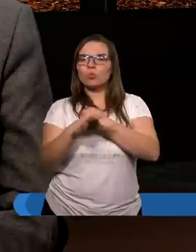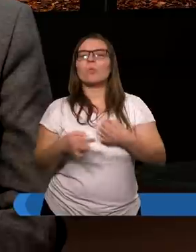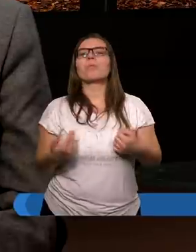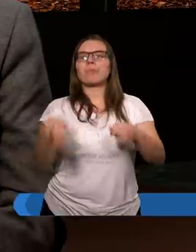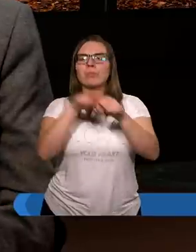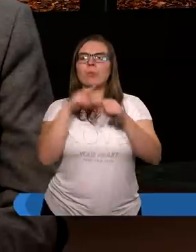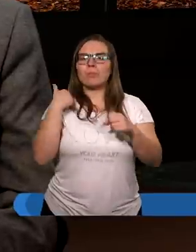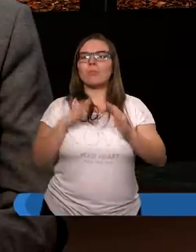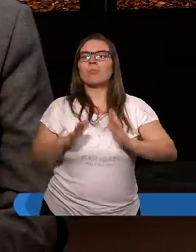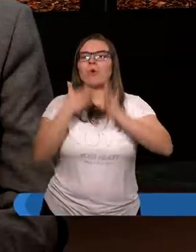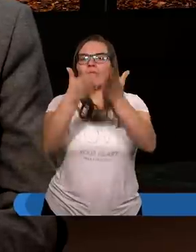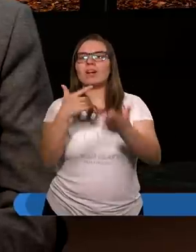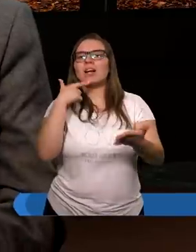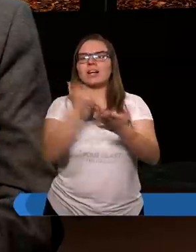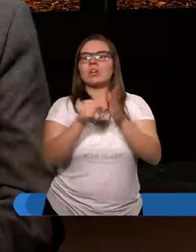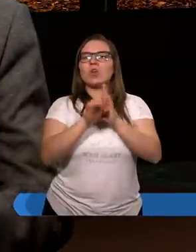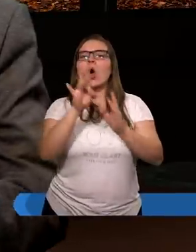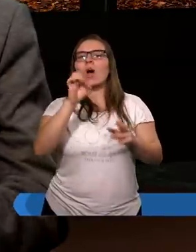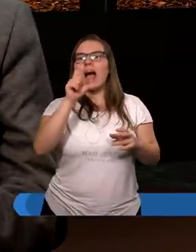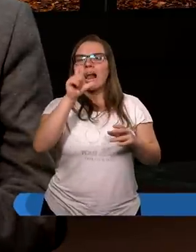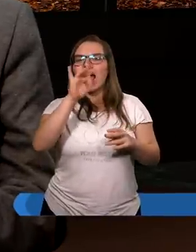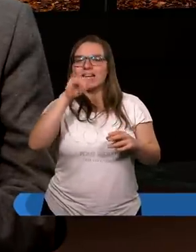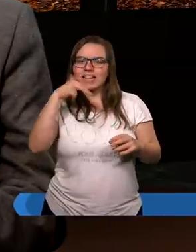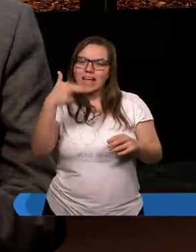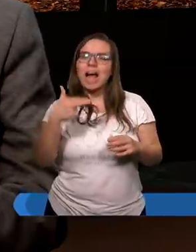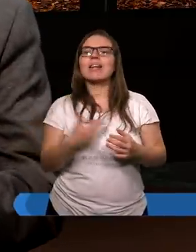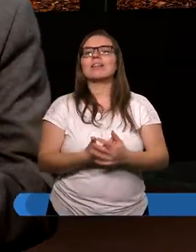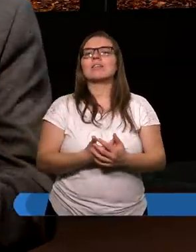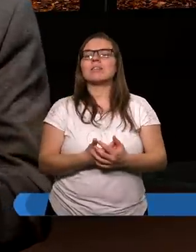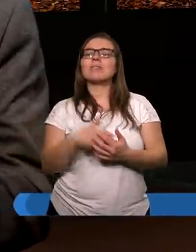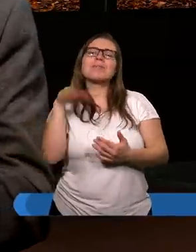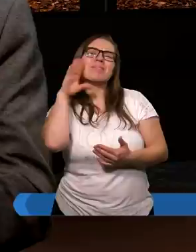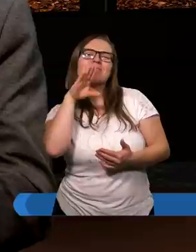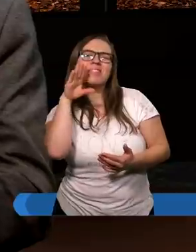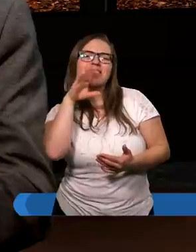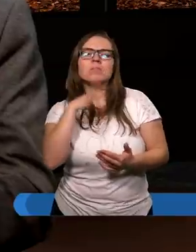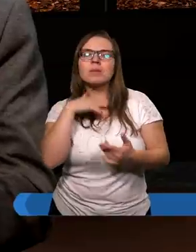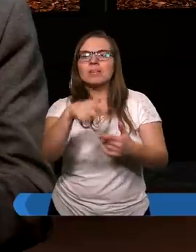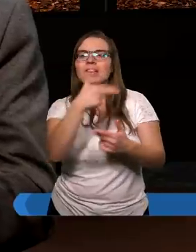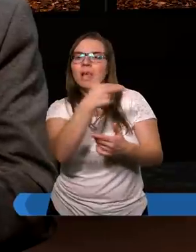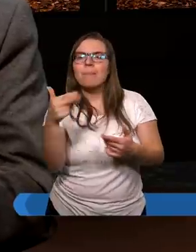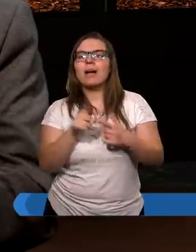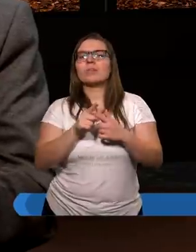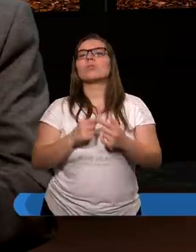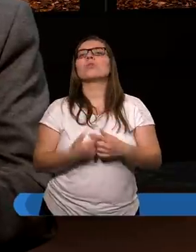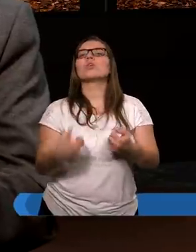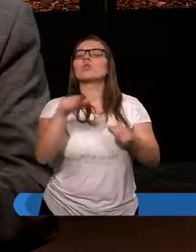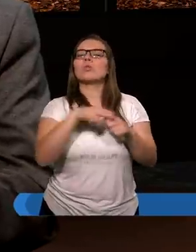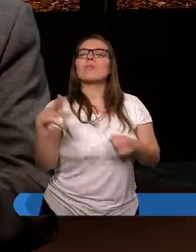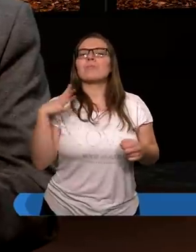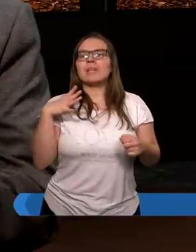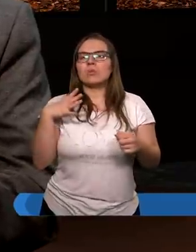które było poświęcone listowi do Galacjan, tego samego właściwie tematu, który był